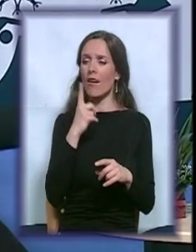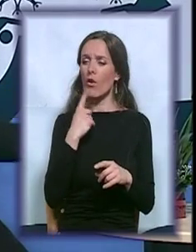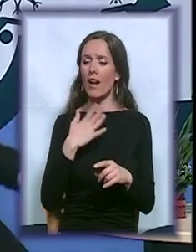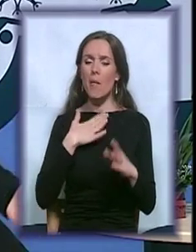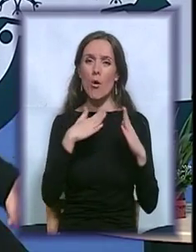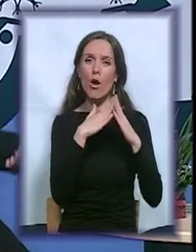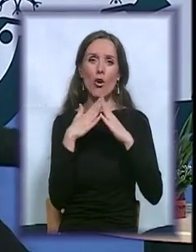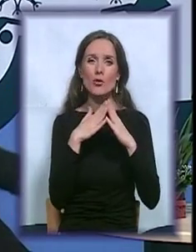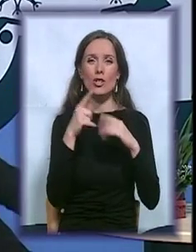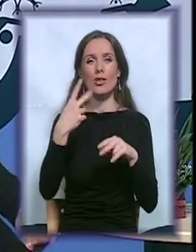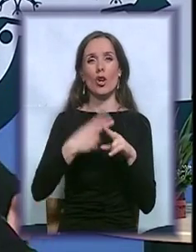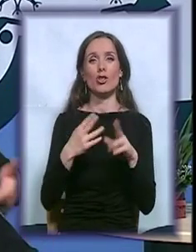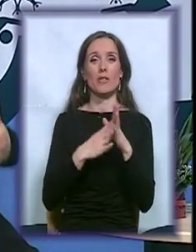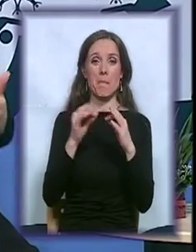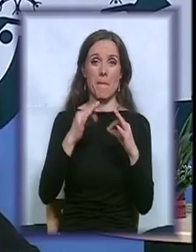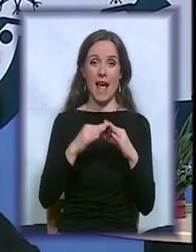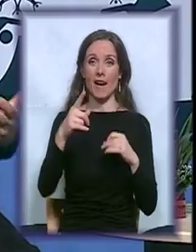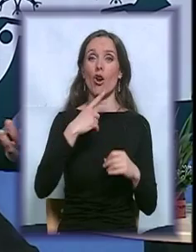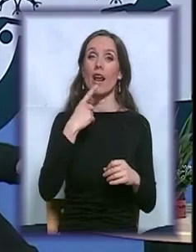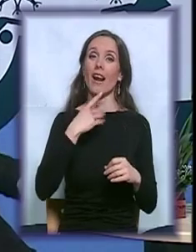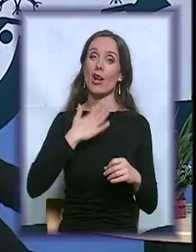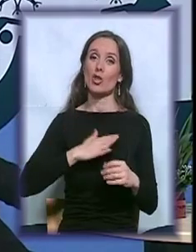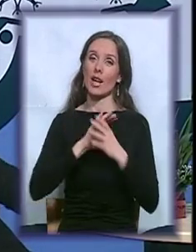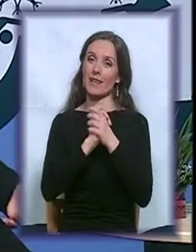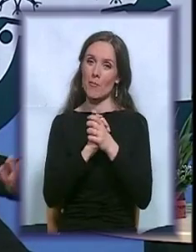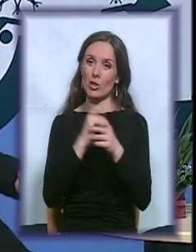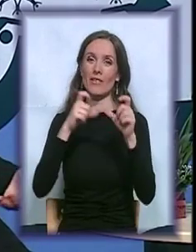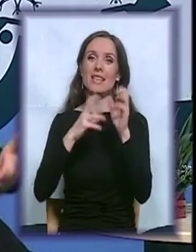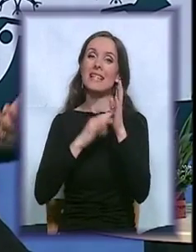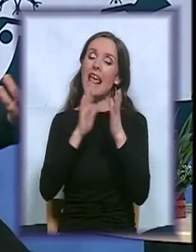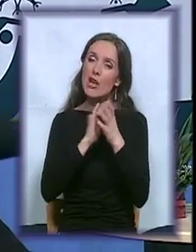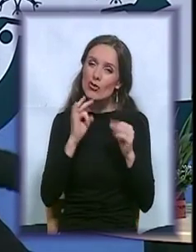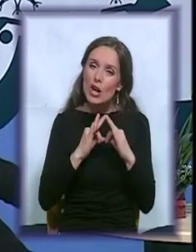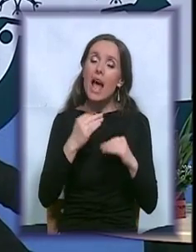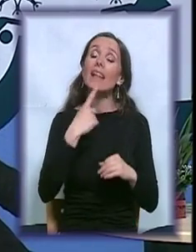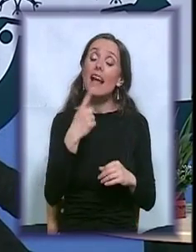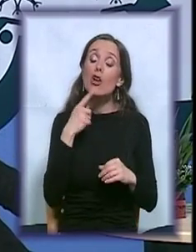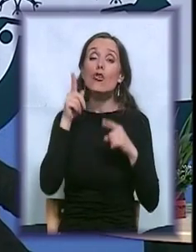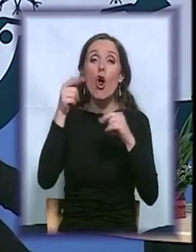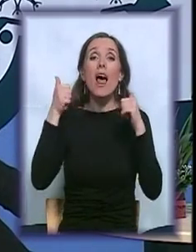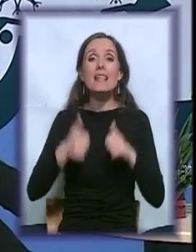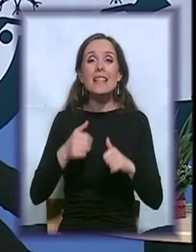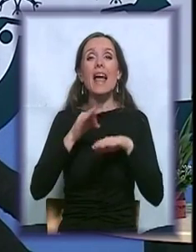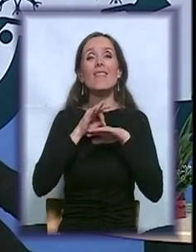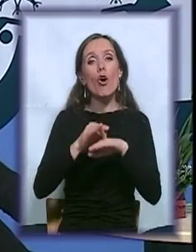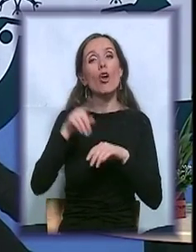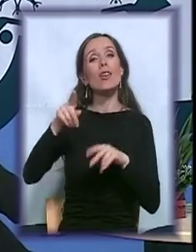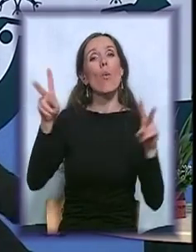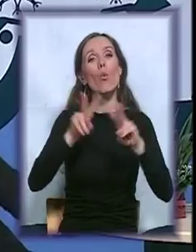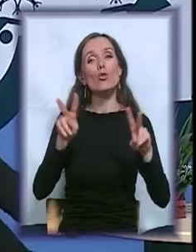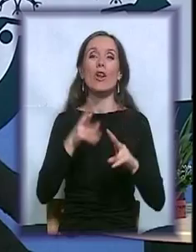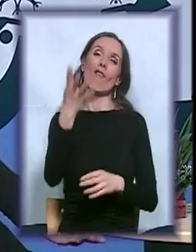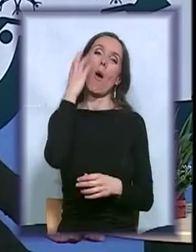moja komšinica koja se zove Mara i koja je reka da želi da pozdravi svoju snežu i da ju kaže da ona sada upravo vodi svoje unučiće, evo